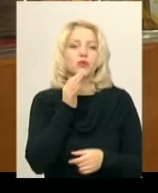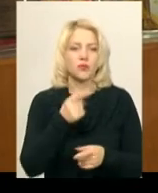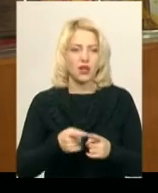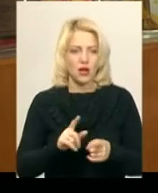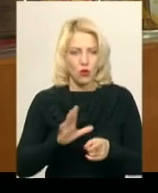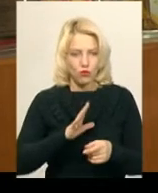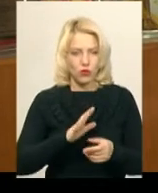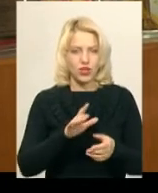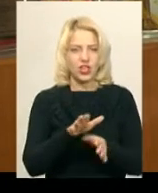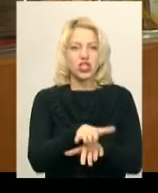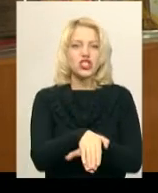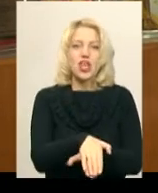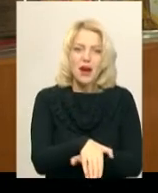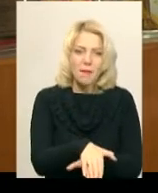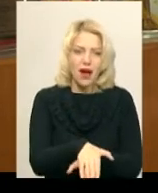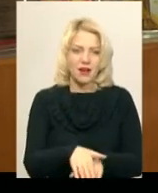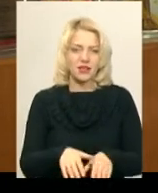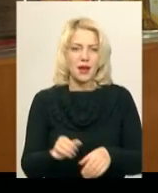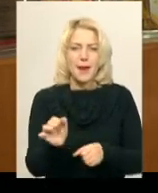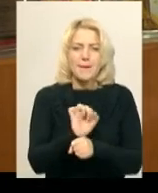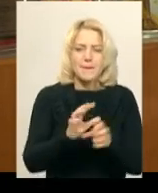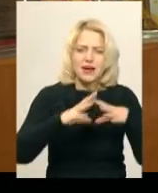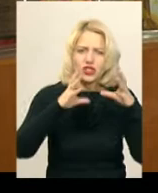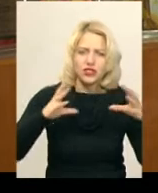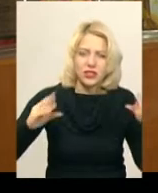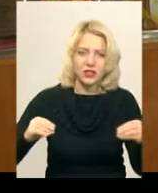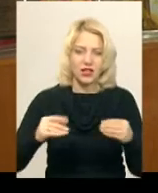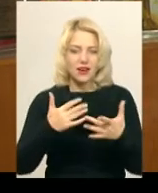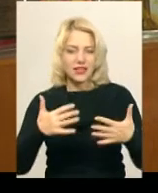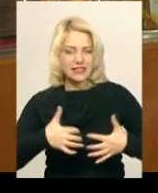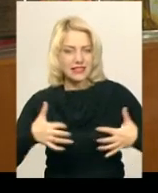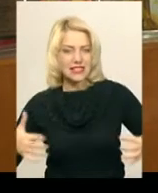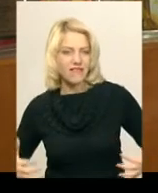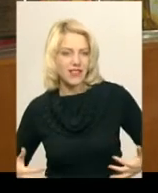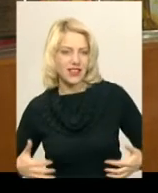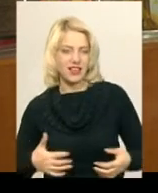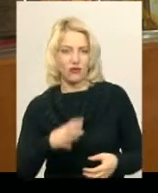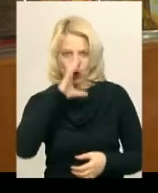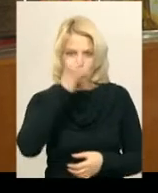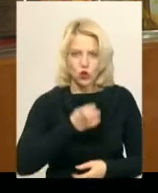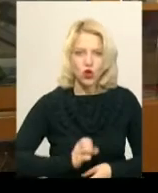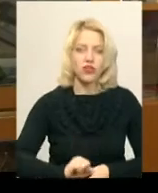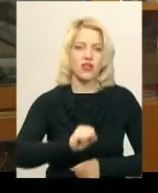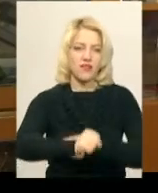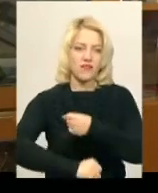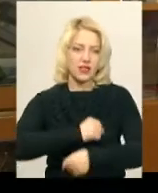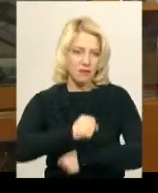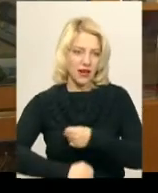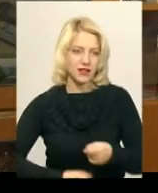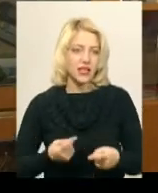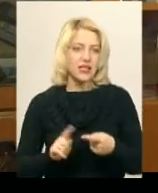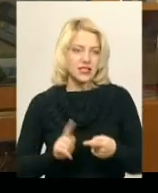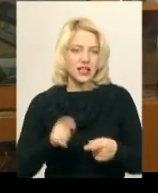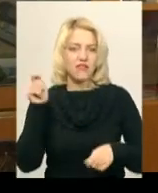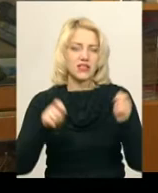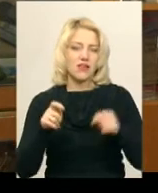черепах, машин, різних звірів, тварин, слонів, ведмедів. Фестиваль тривав